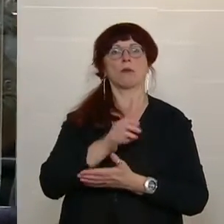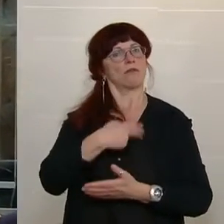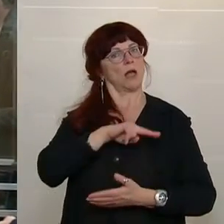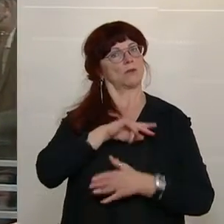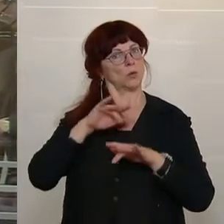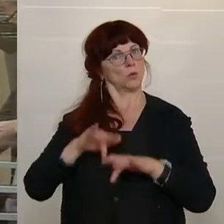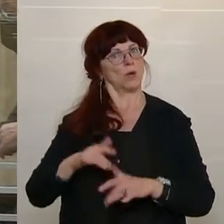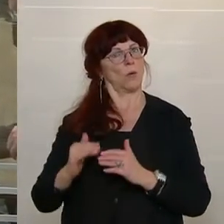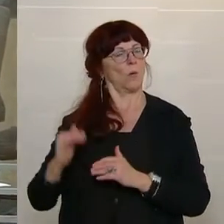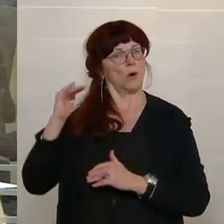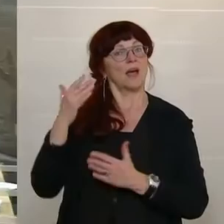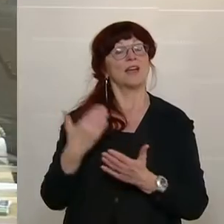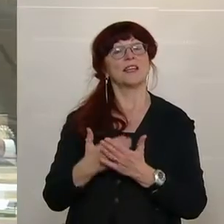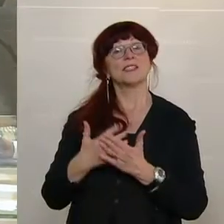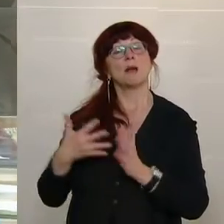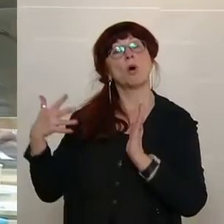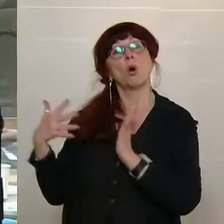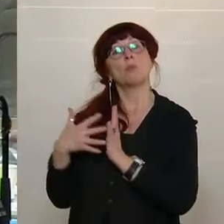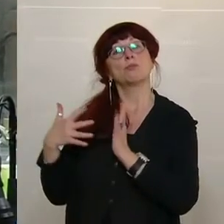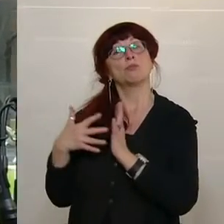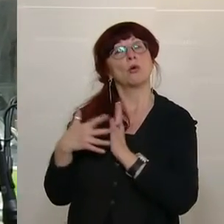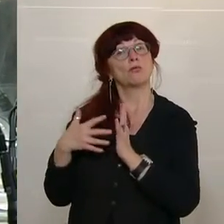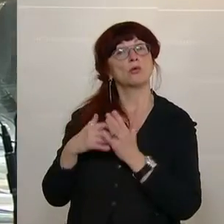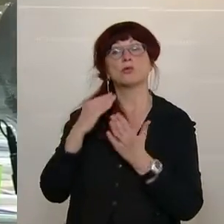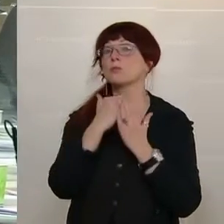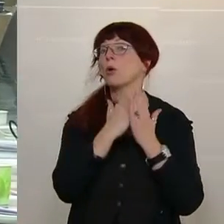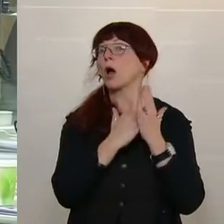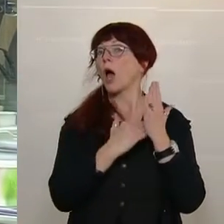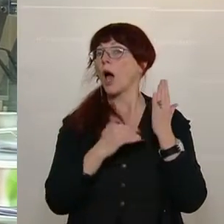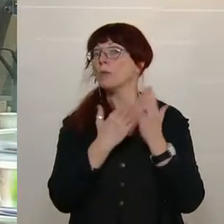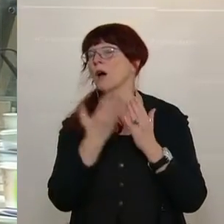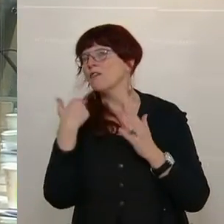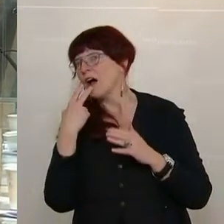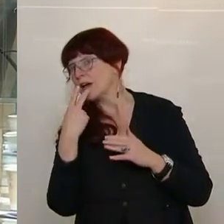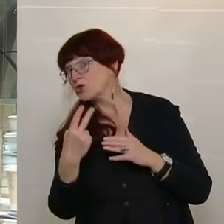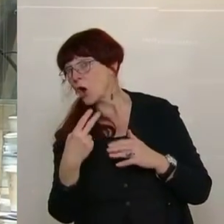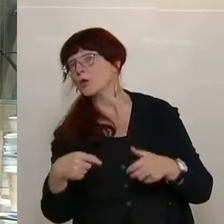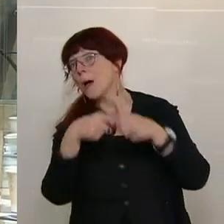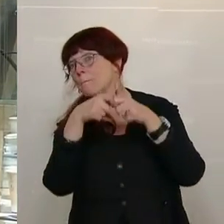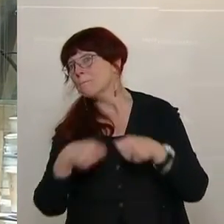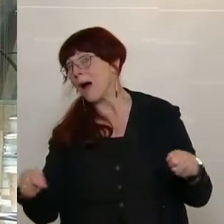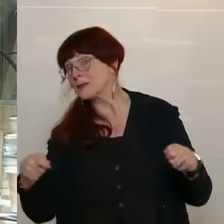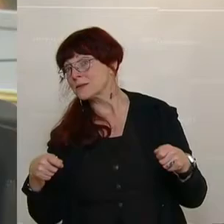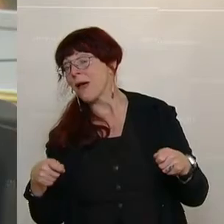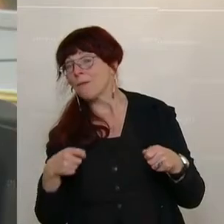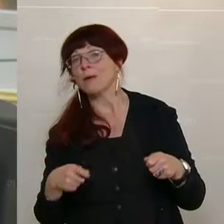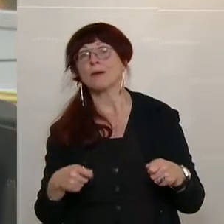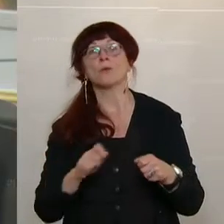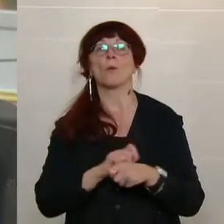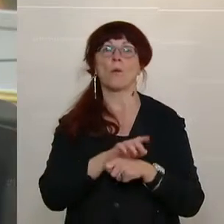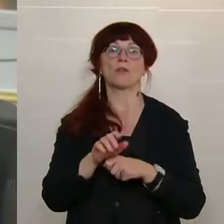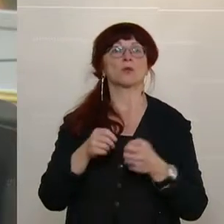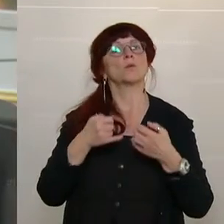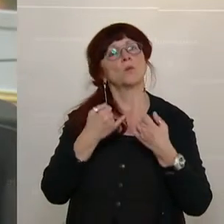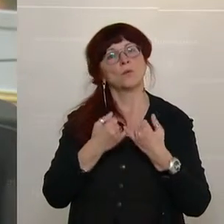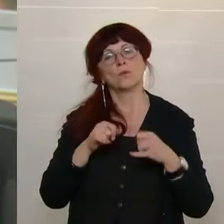damit das Prüfungsprogramm auf zentralste Covid-19-Krisenbewältigungsmaßnahmen bereits ausgeweitet. Es wurde schon